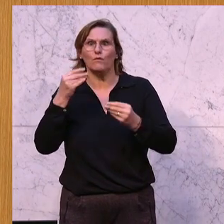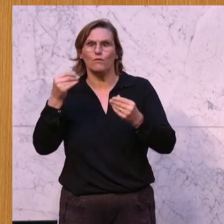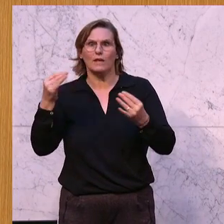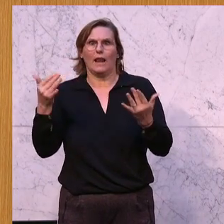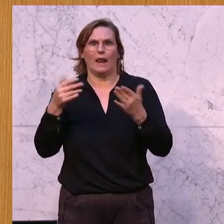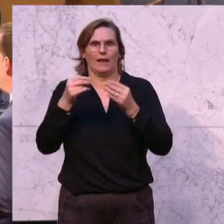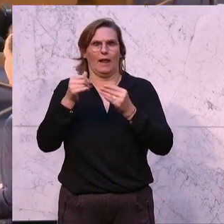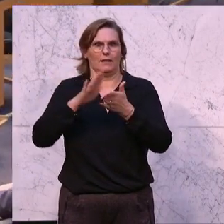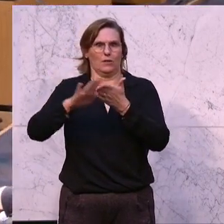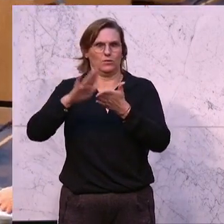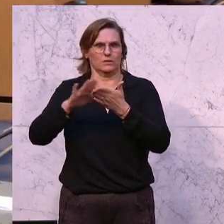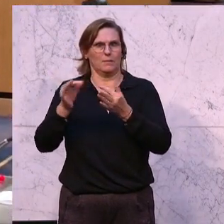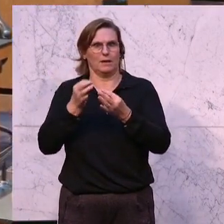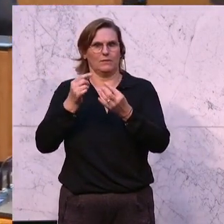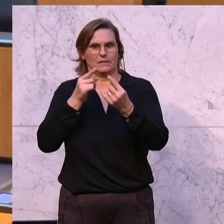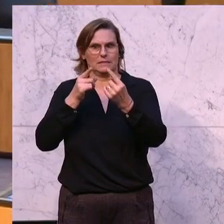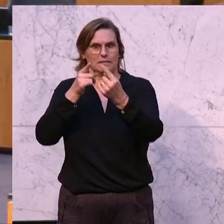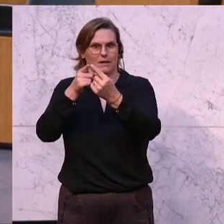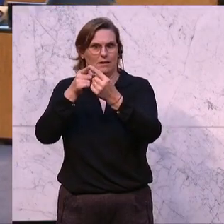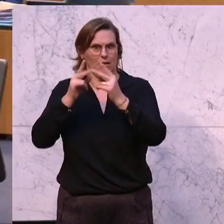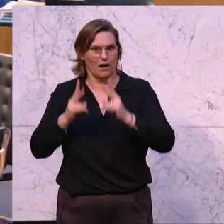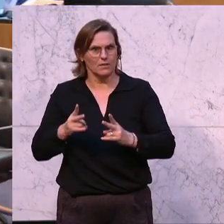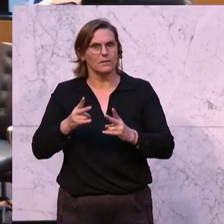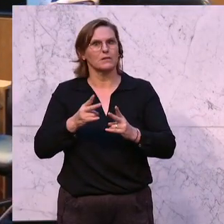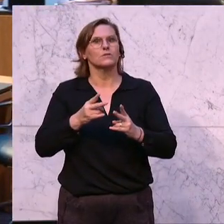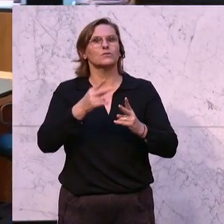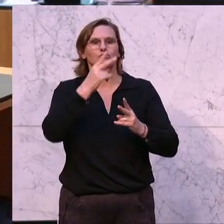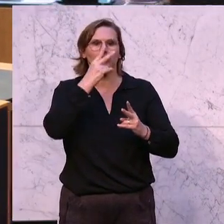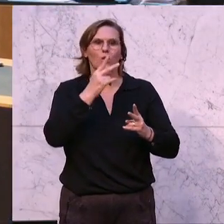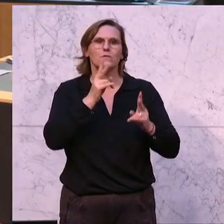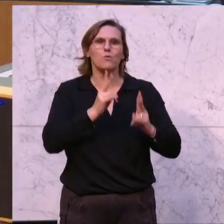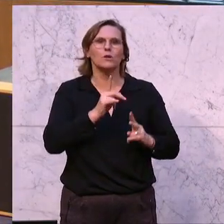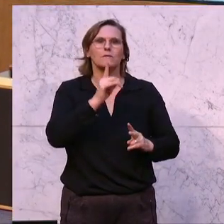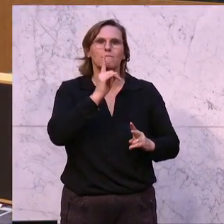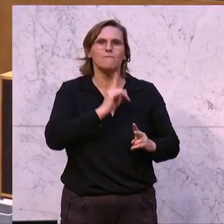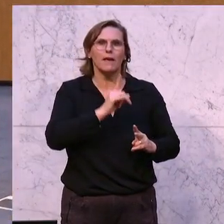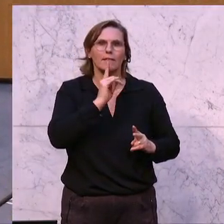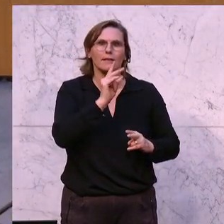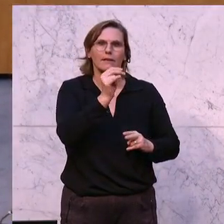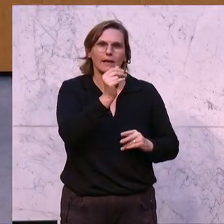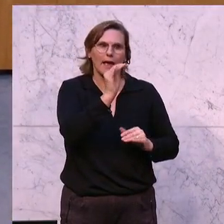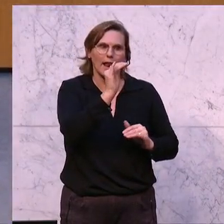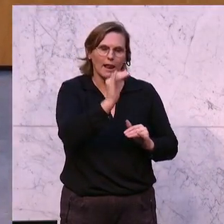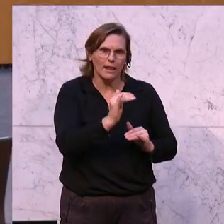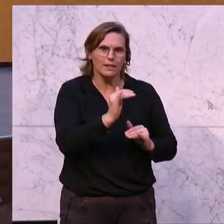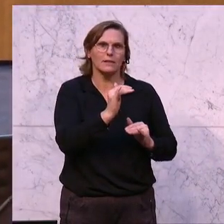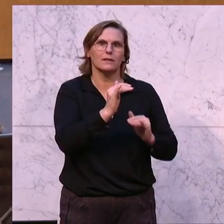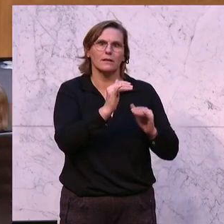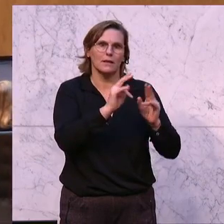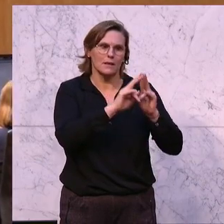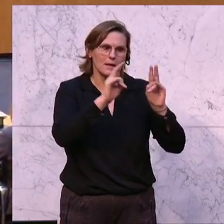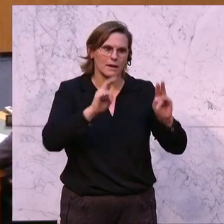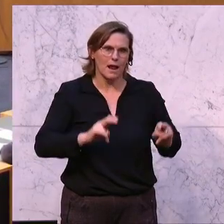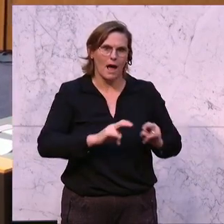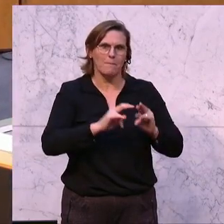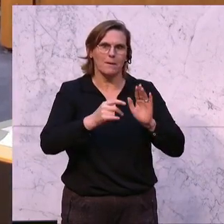um ein bisschen was zu erreichen, sondern es geht darum, mit möglichst wenig Mitteln, möglichst effizient, mit den richtigen Gesetzen und Rahmenbedingungen